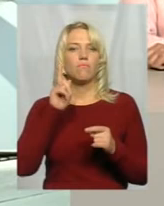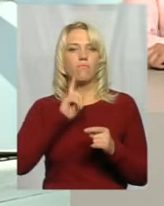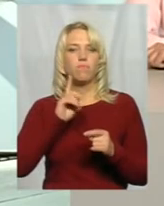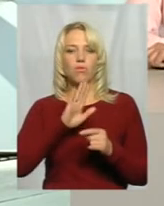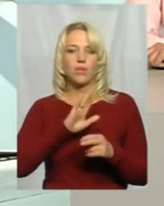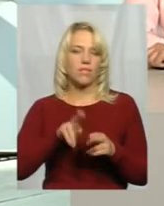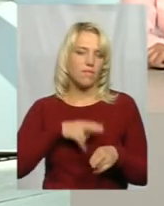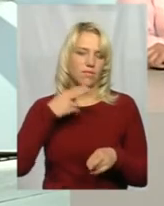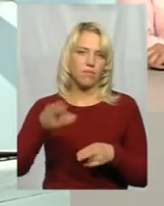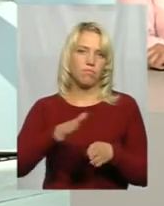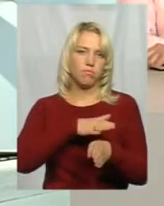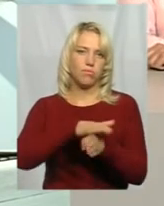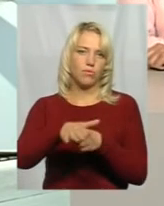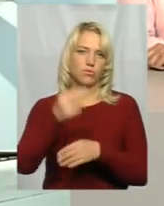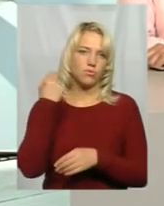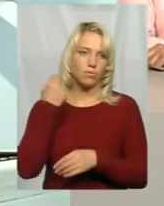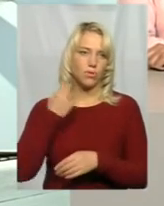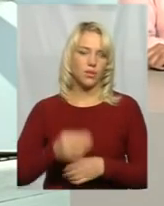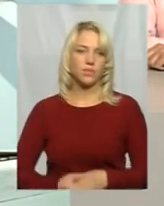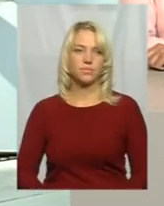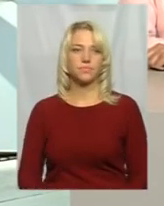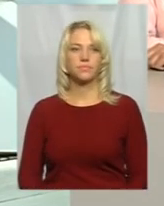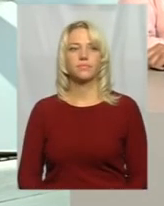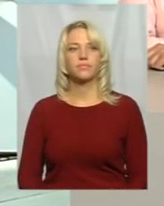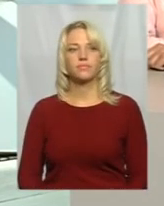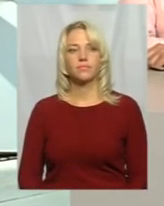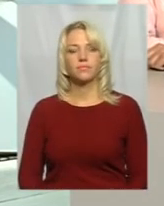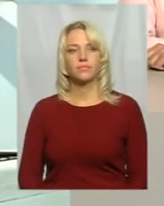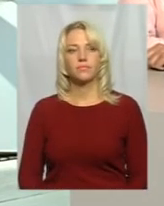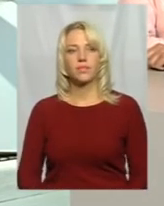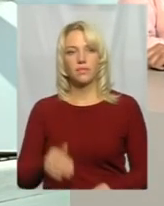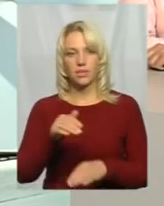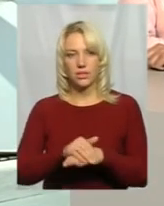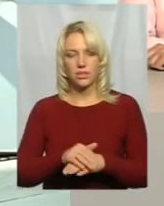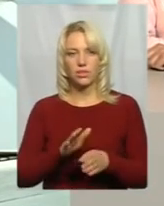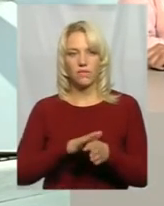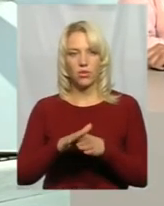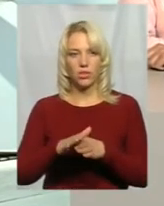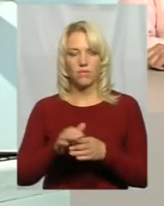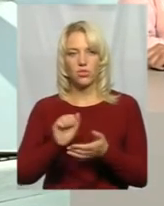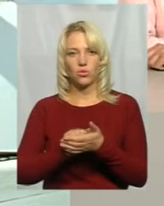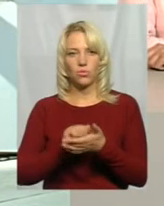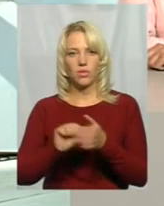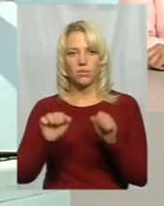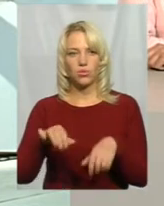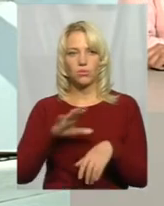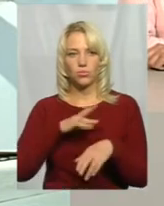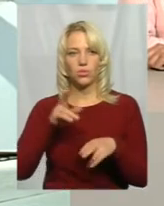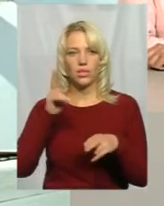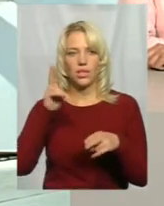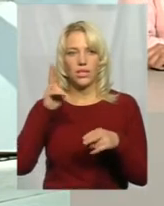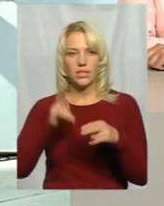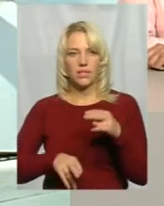буде погашено борг по аліментах. Тобто фактично виконавчий документ може бути завершений